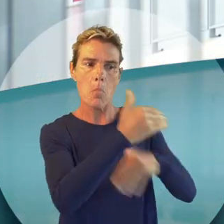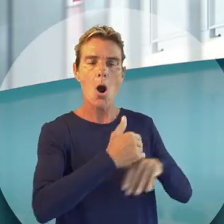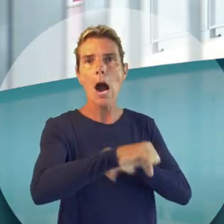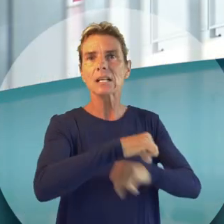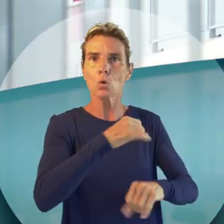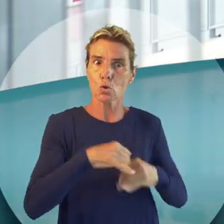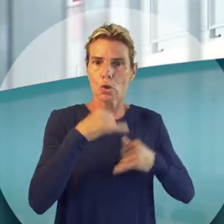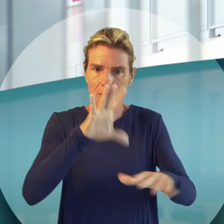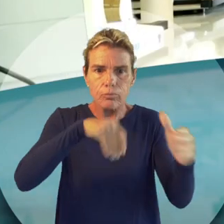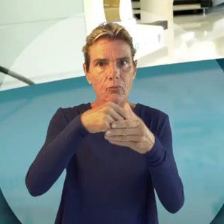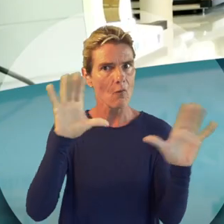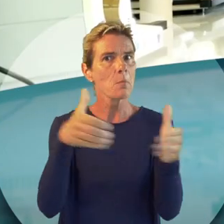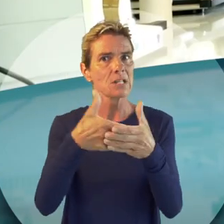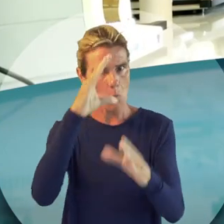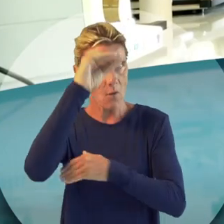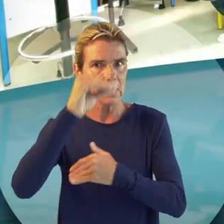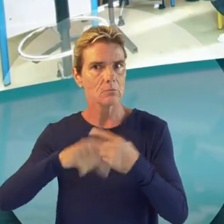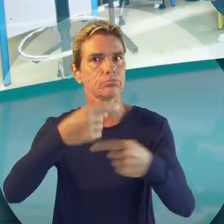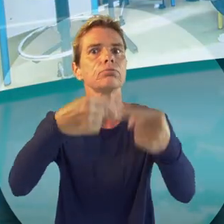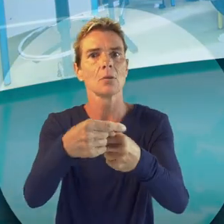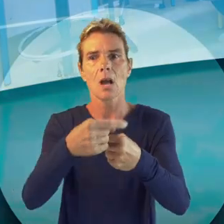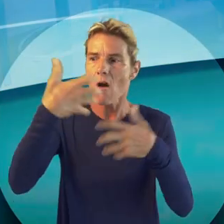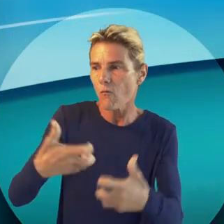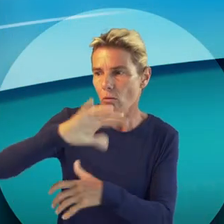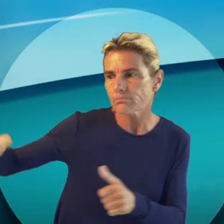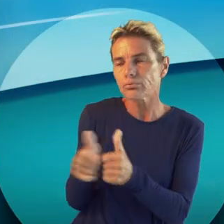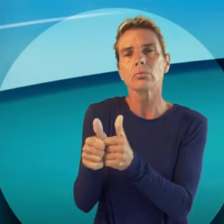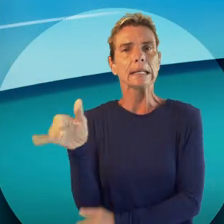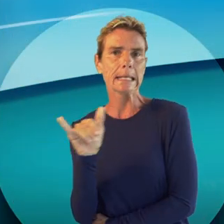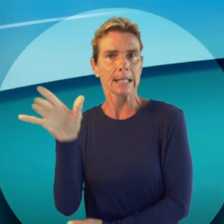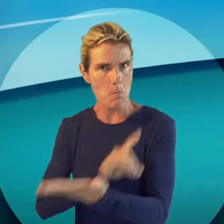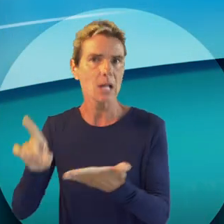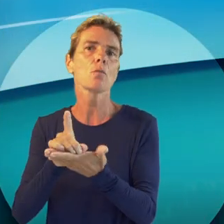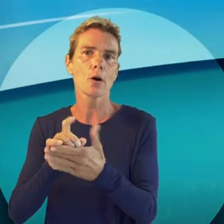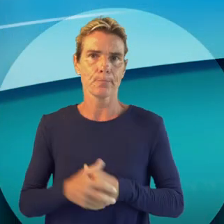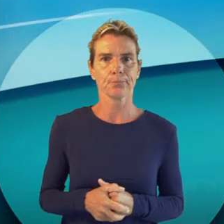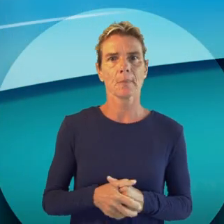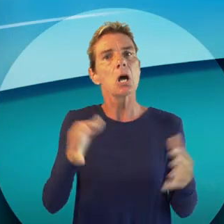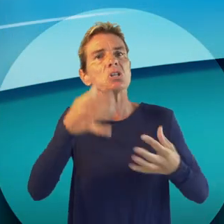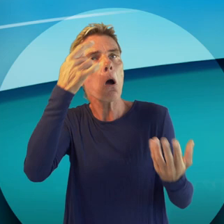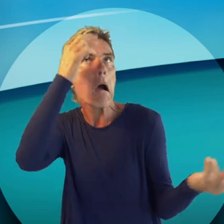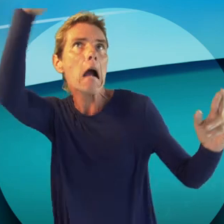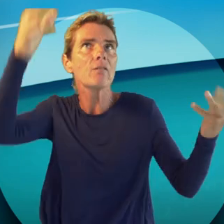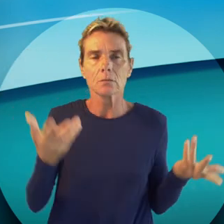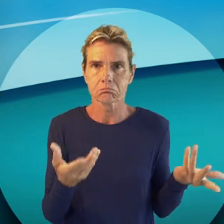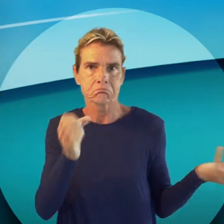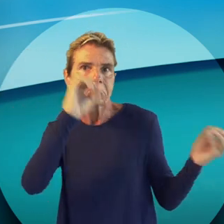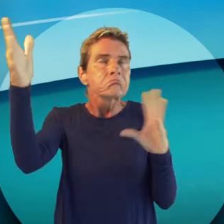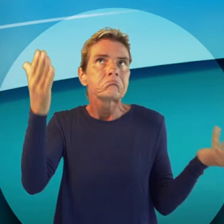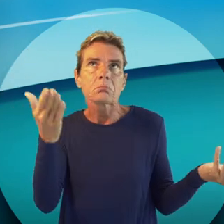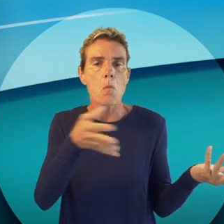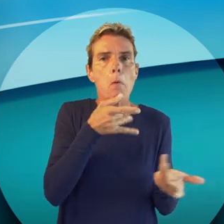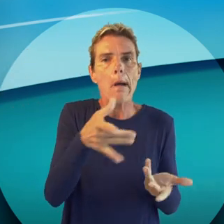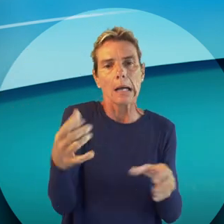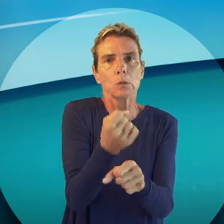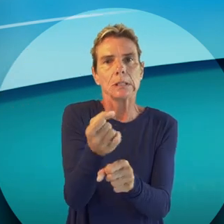plan d jeunesse. Je souhaite qu'il se réalise en concertation avec le conseil départemental. Sans perspective, on ne